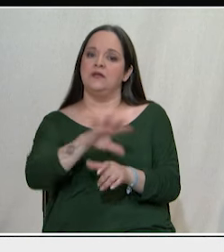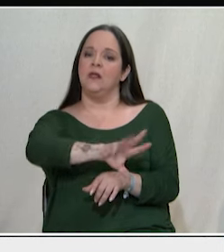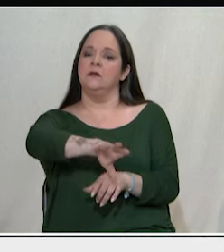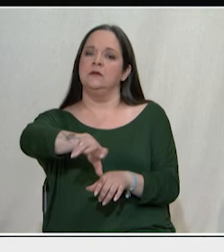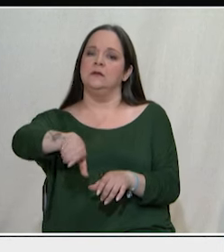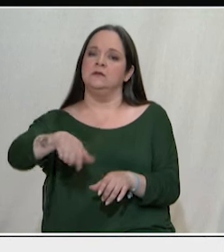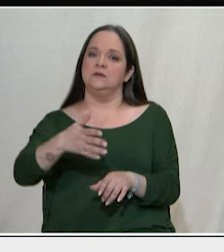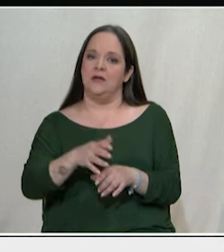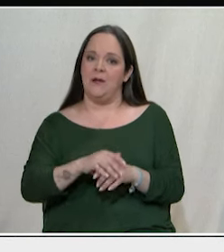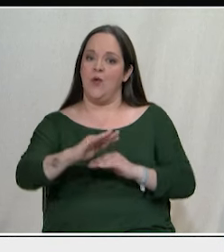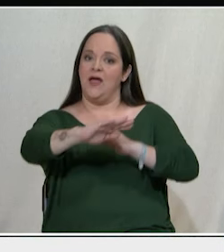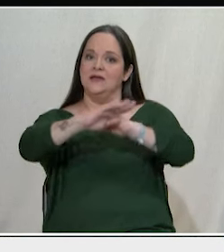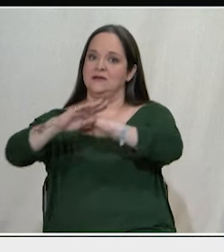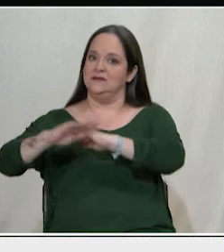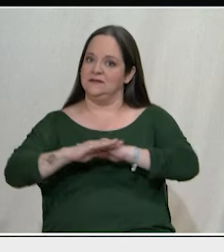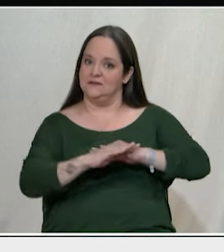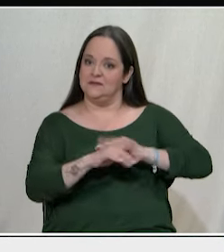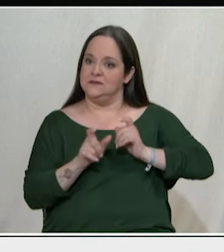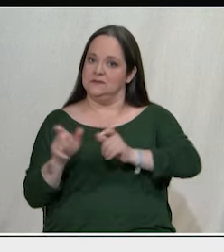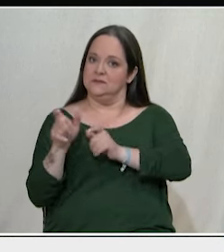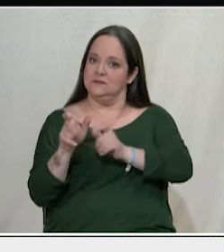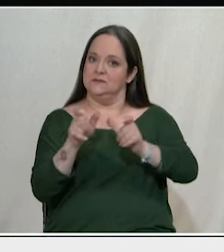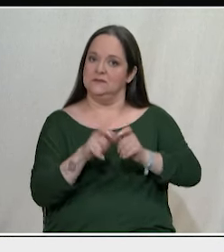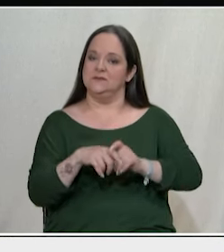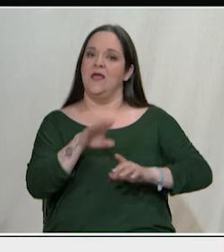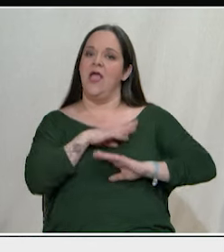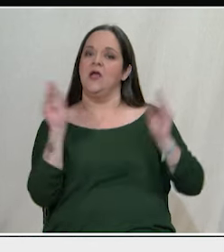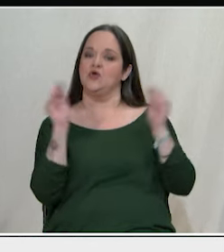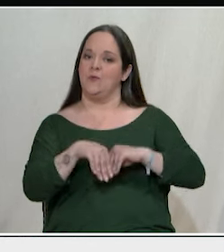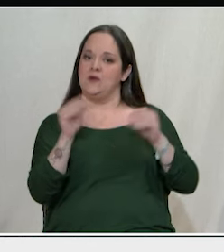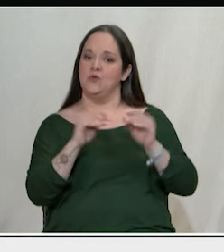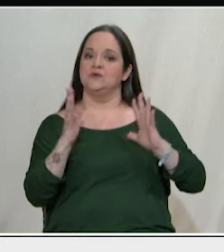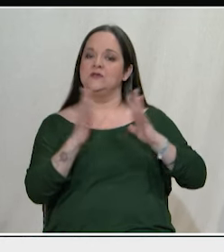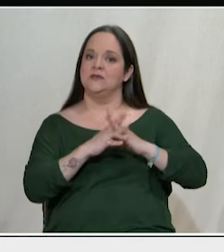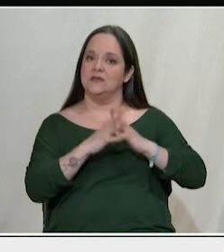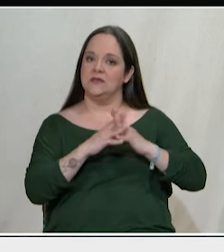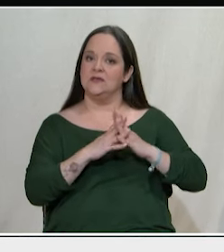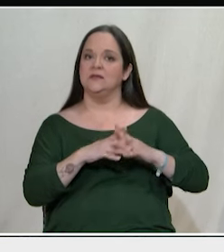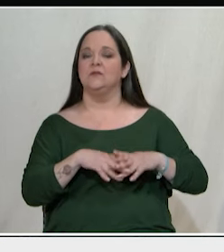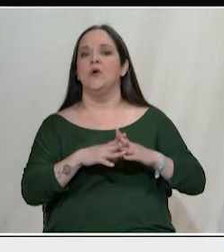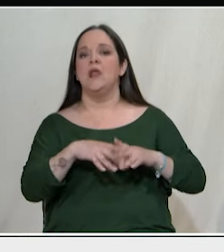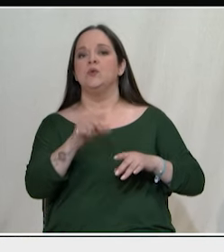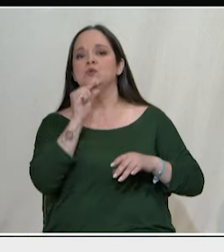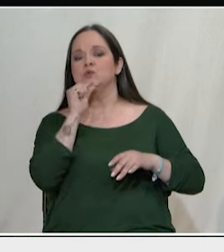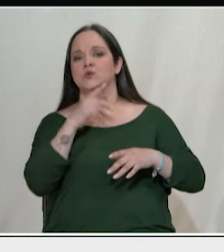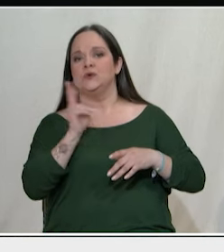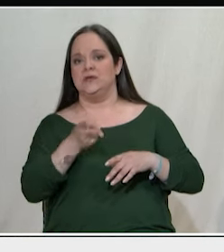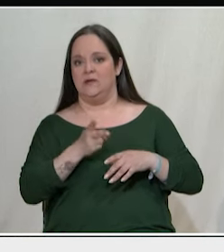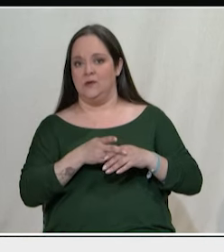συνόρων τους εξοπλισμούς και τον κίνδυνο του πολέμου. Ειδικά στα Βαλκάνια, η πορεία της